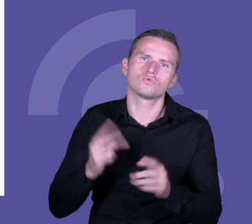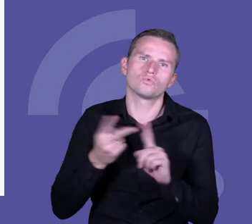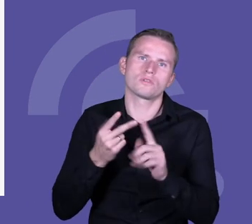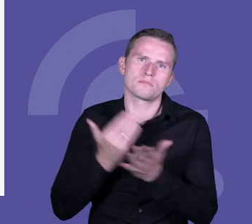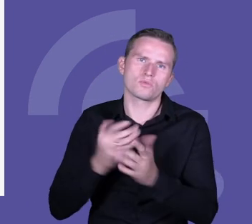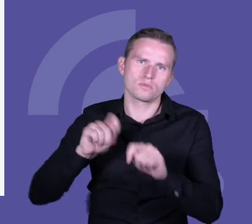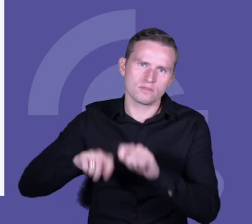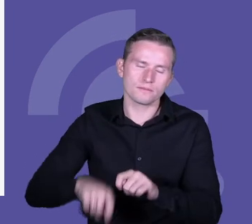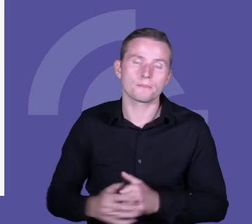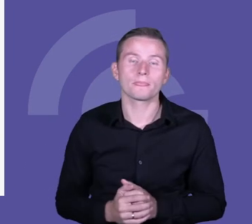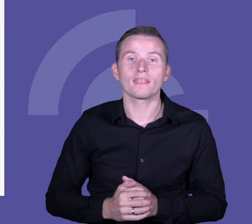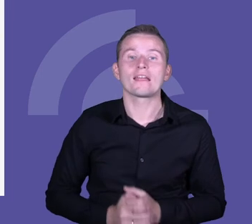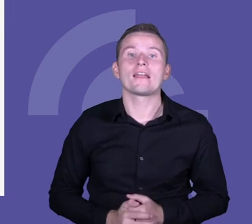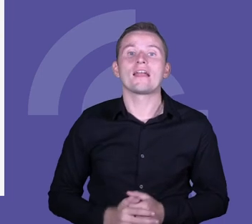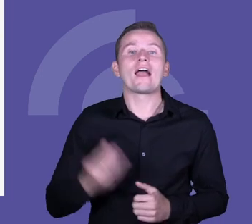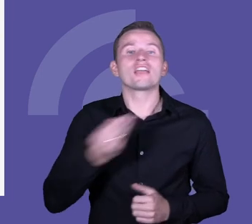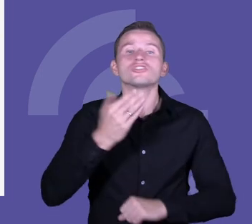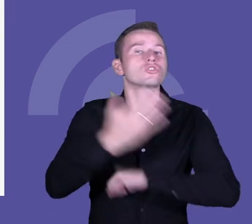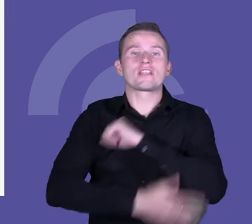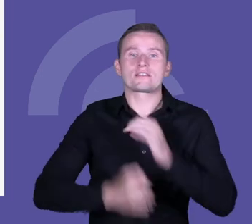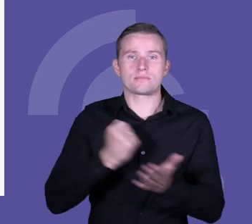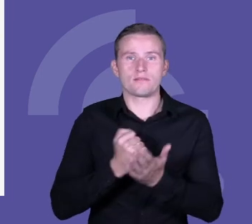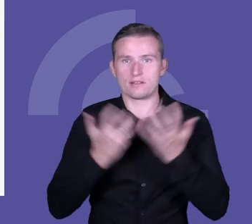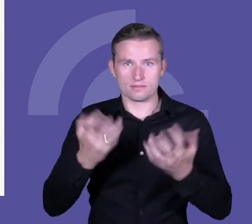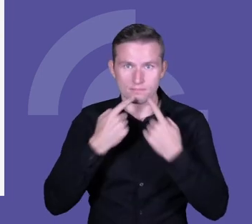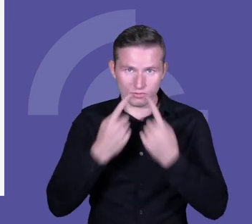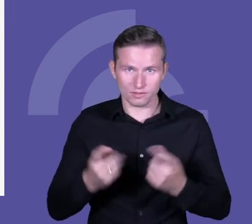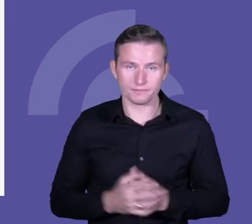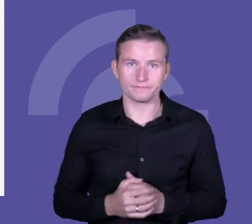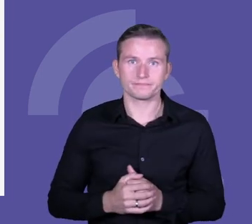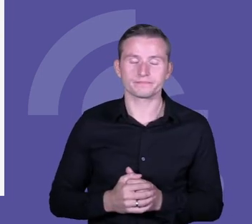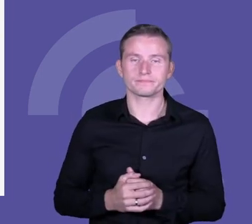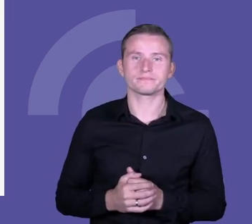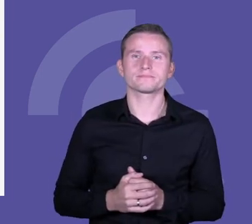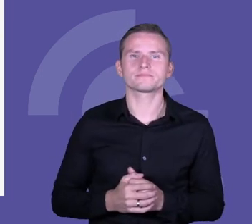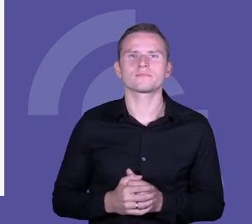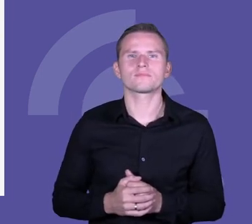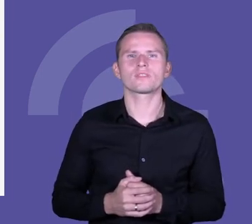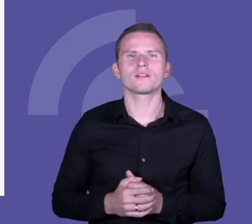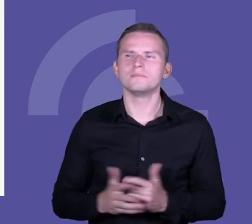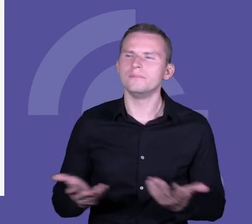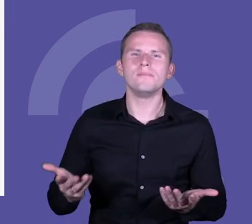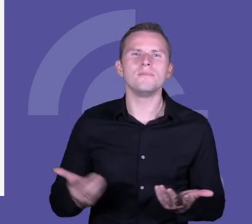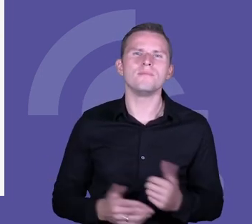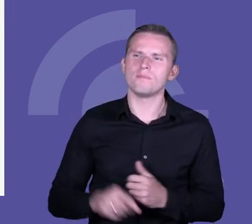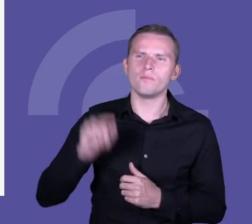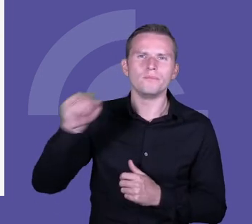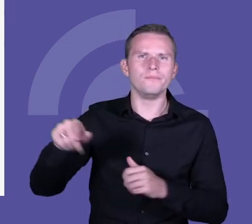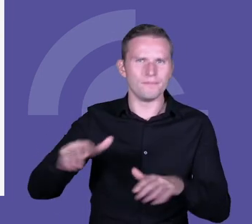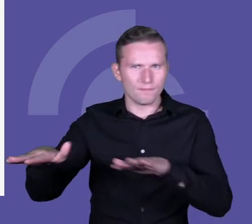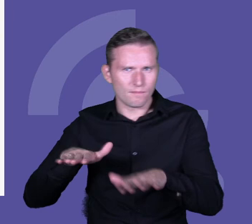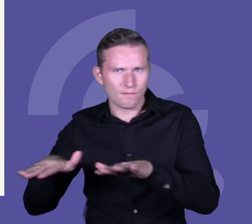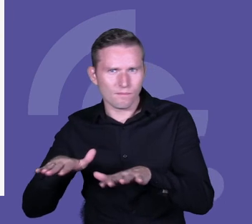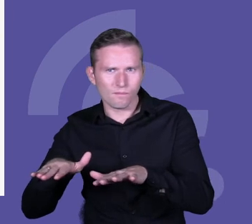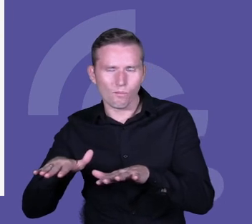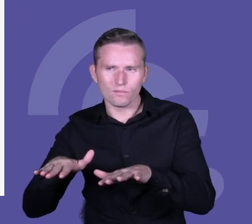ostatnia chyba rzecz taka, której ja chcę powiedzieć, no to właśnie taka, czy jest miejsce i co to mamy myśleć